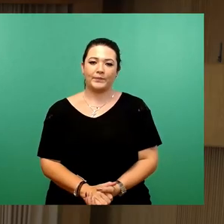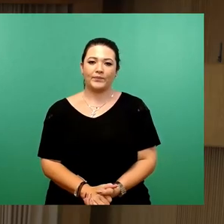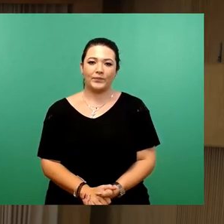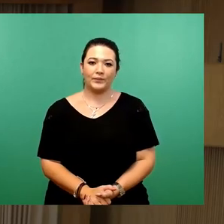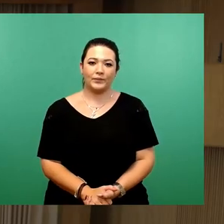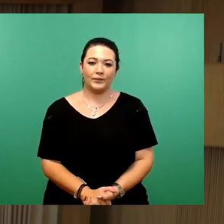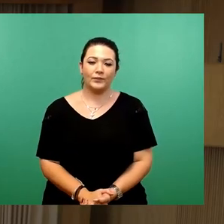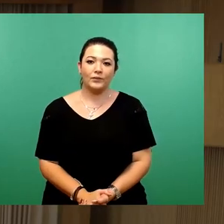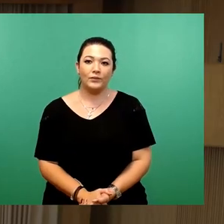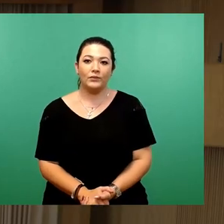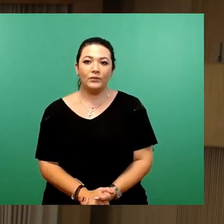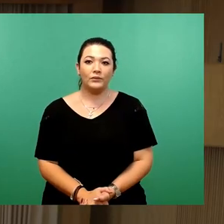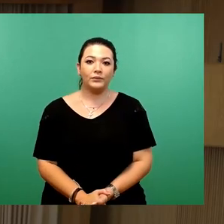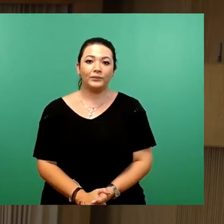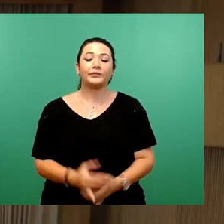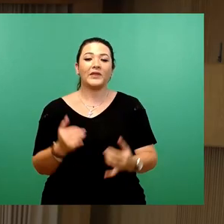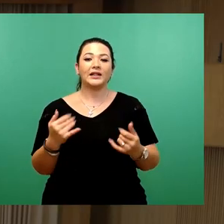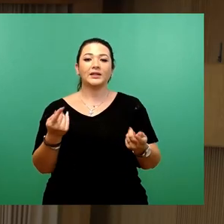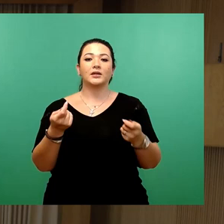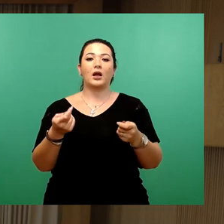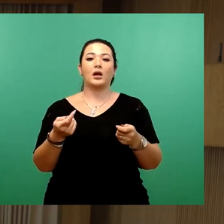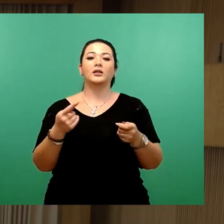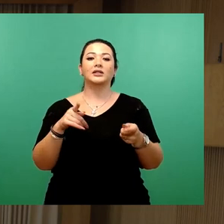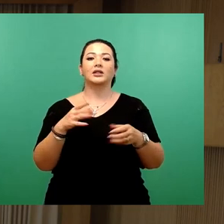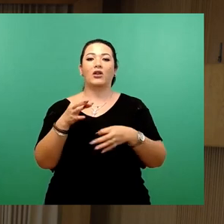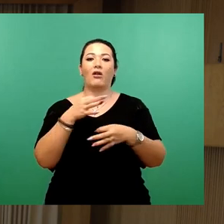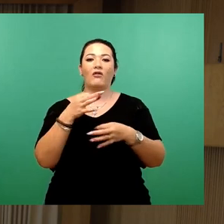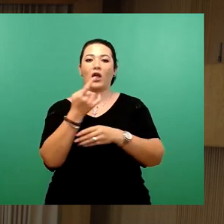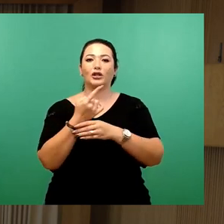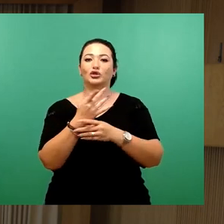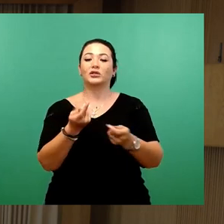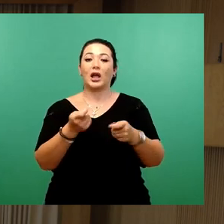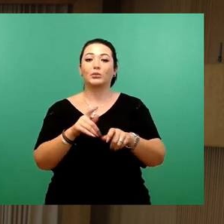So, und zum Abschluss der Fragestunde, Herr Krüger für die CDU.